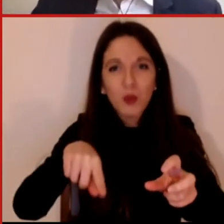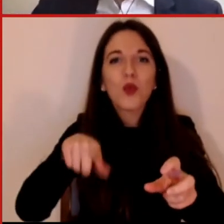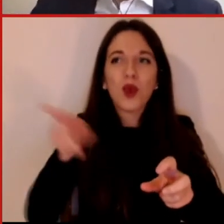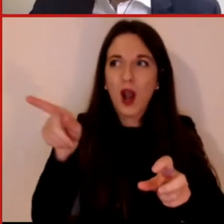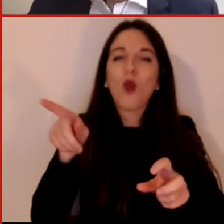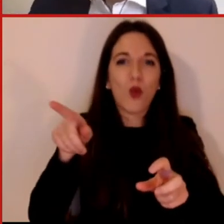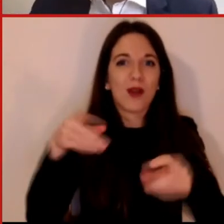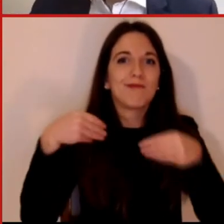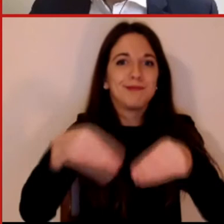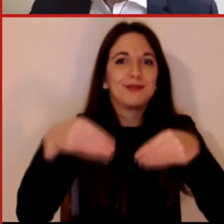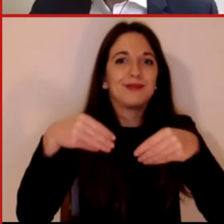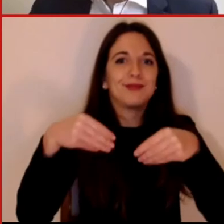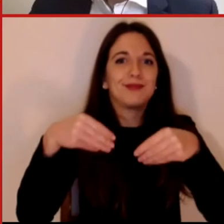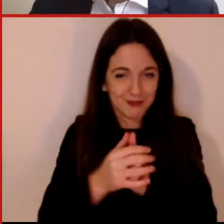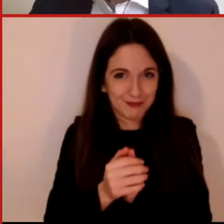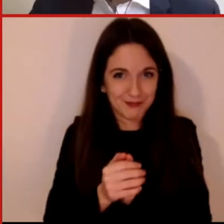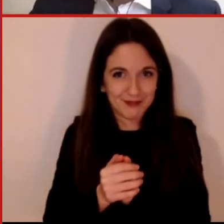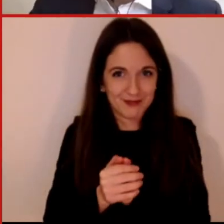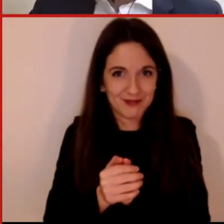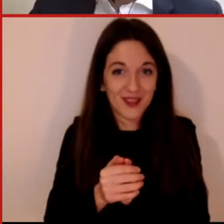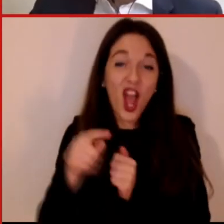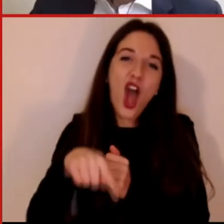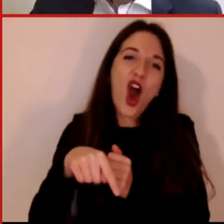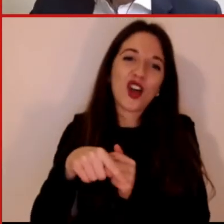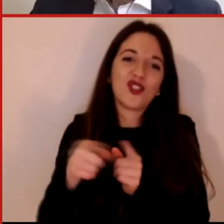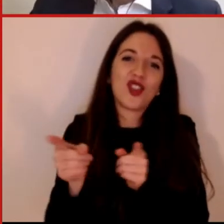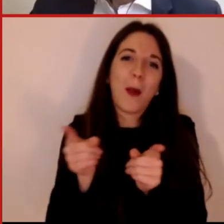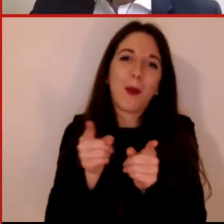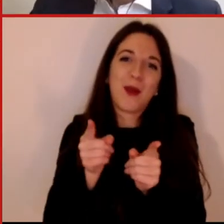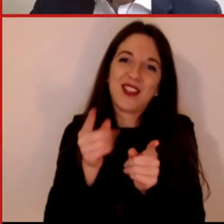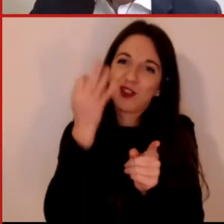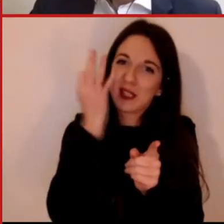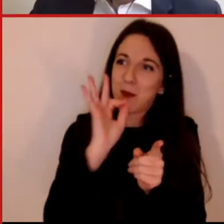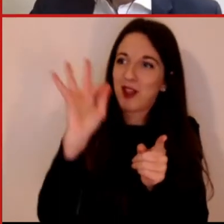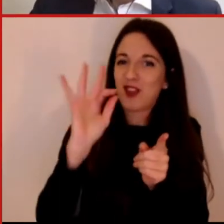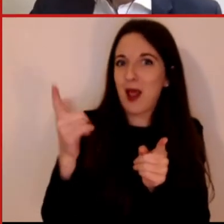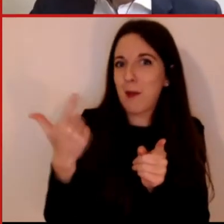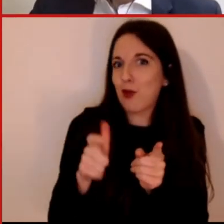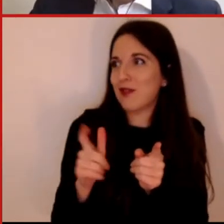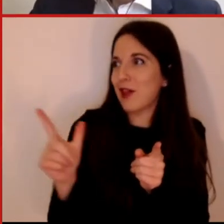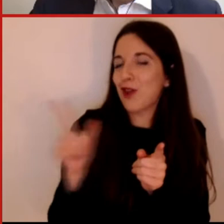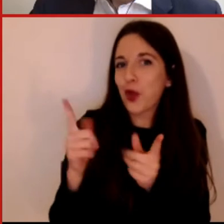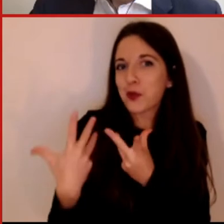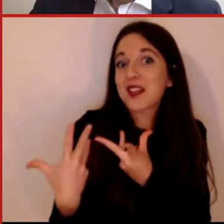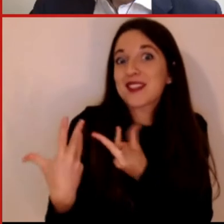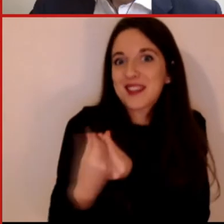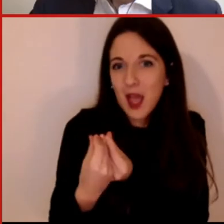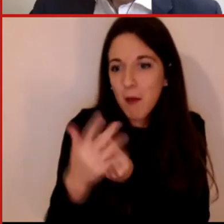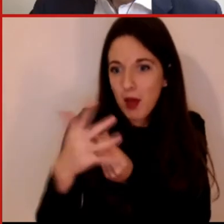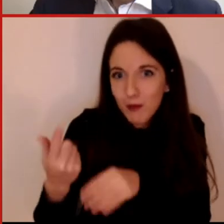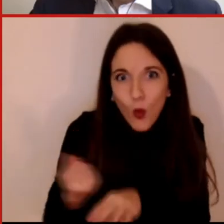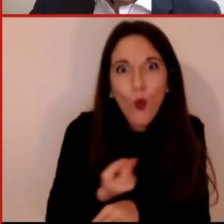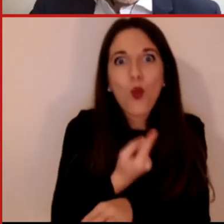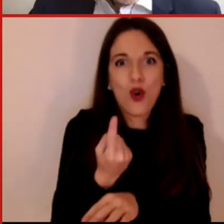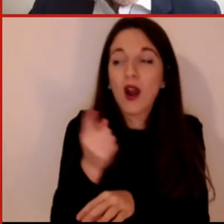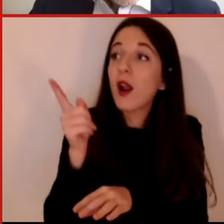Oggi abbiamo però questo momento privilegiato, perché potremo passare con lui circa un'ora intera. Lo ascolteremo per circa 35